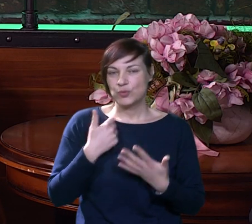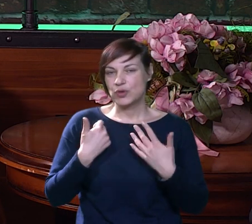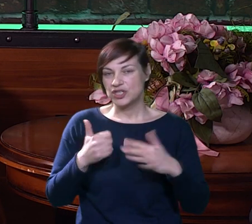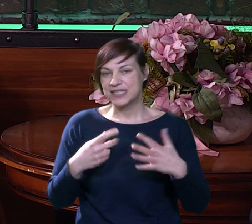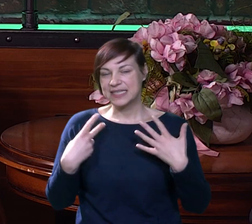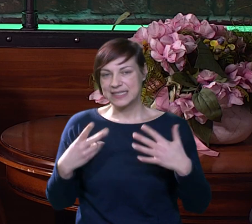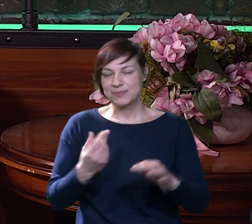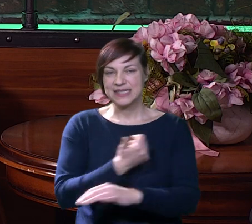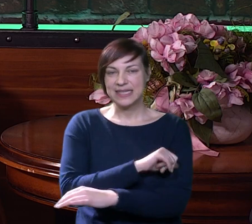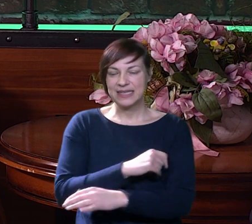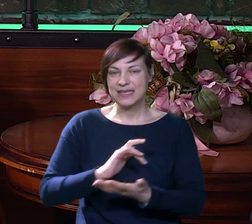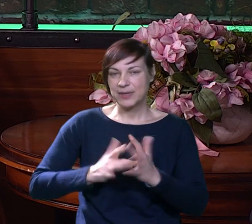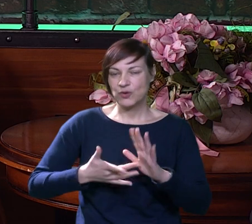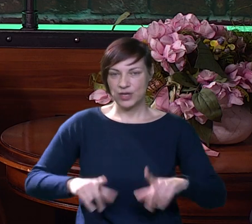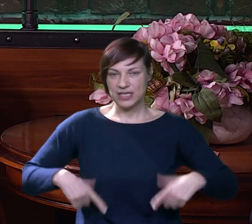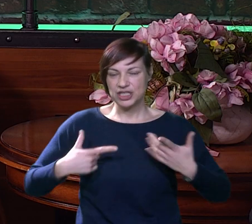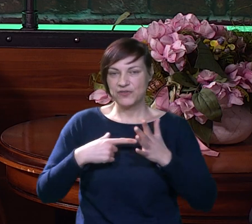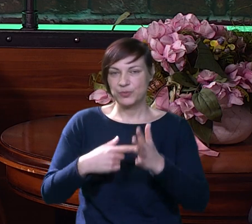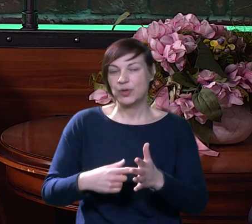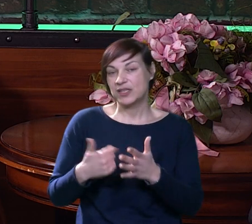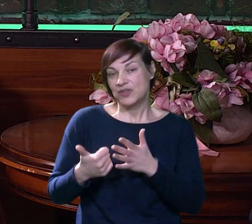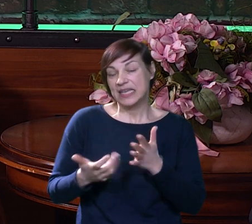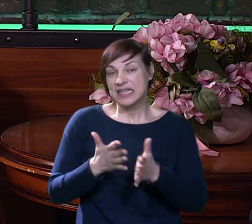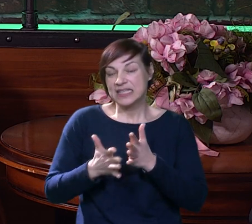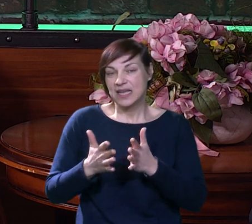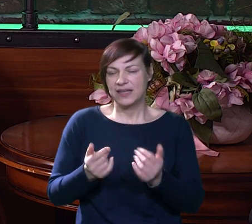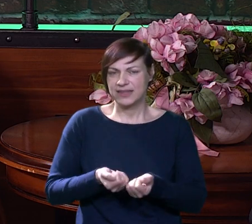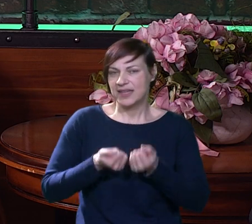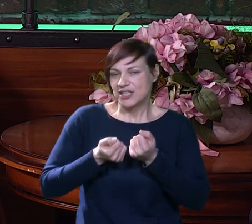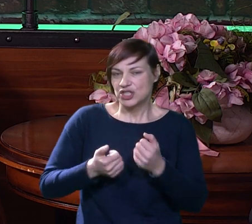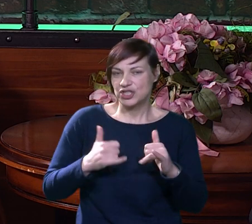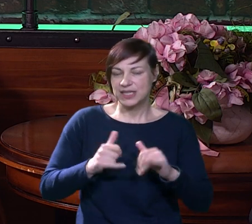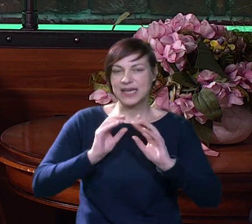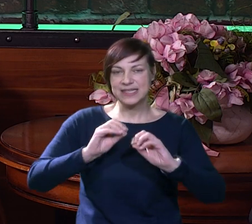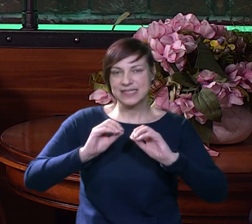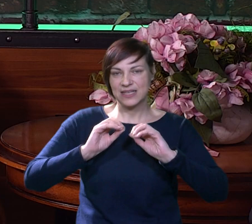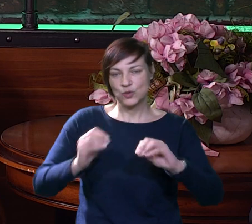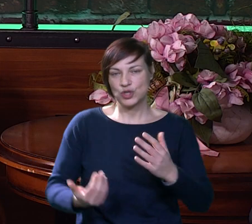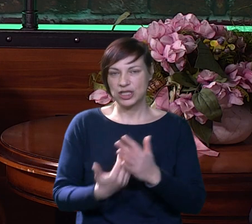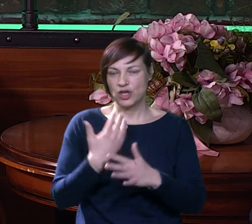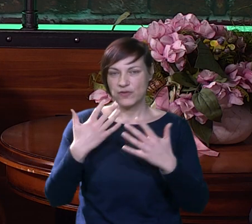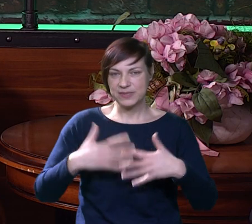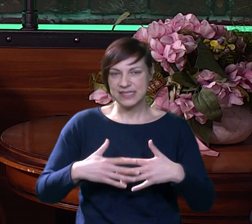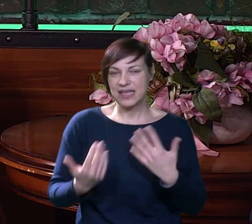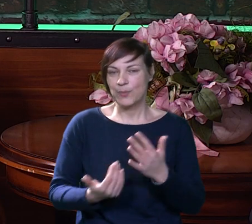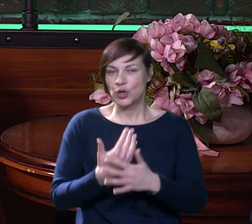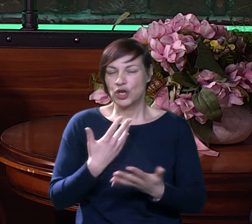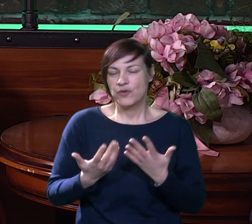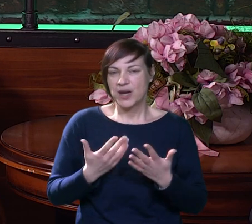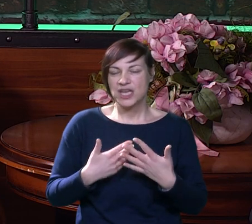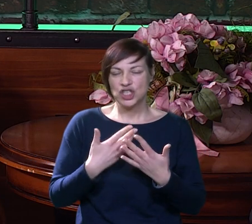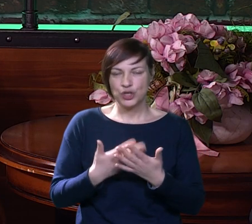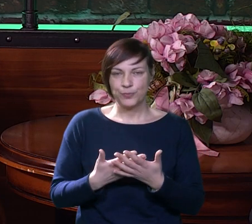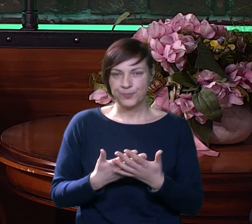je u šestdesetim, sedamdesetim, koja cijeli život pokazuje na jedan način, teško ćete ga vi sad učiti novom sistemu i novom